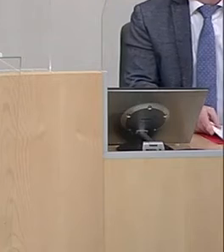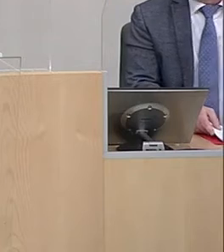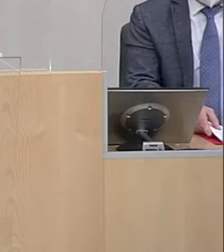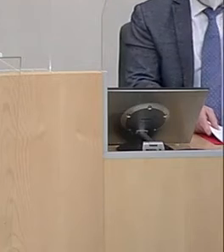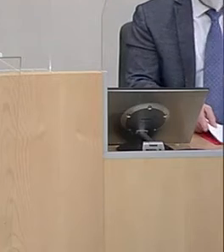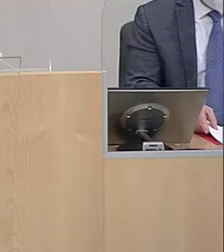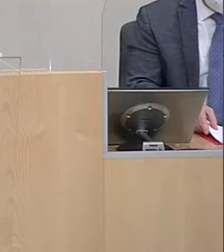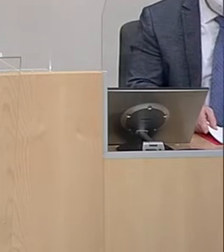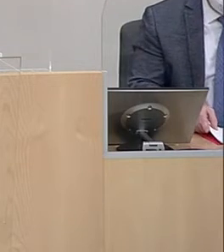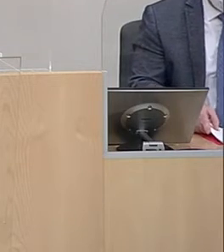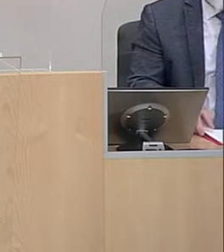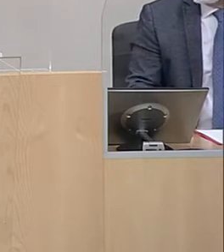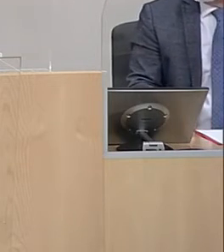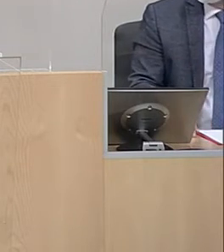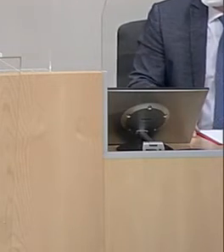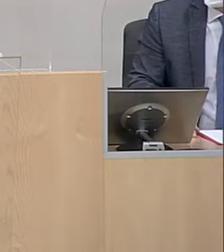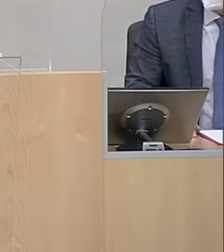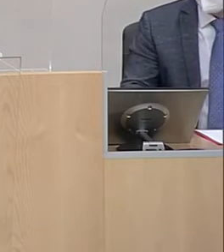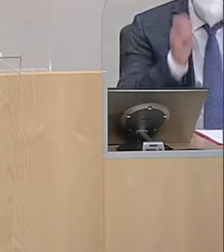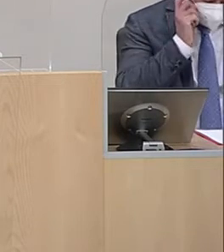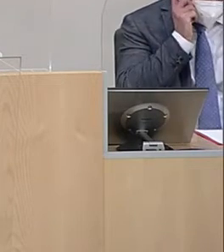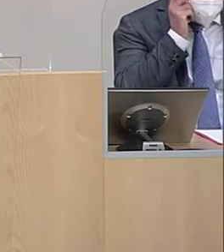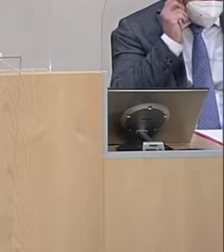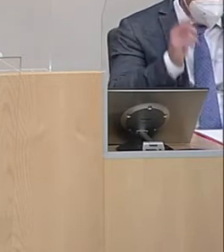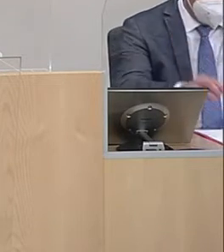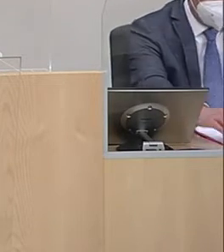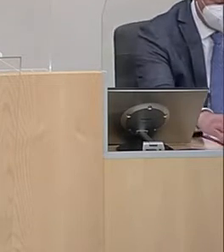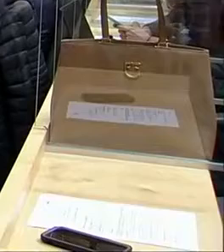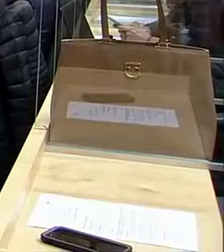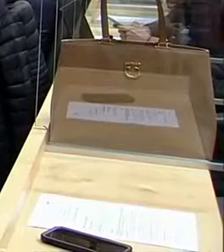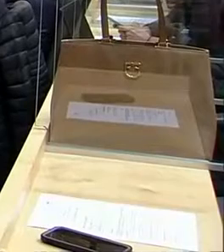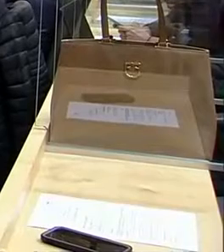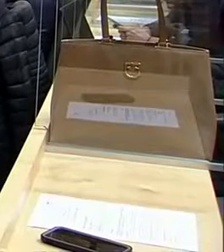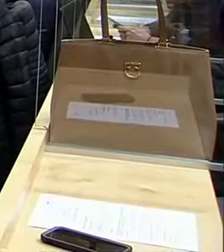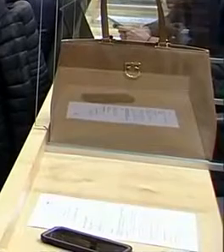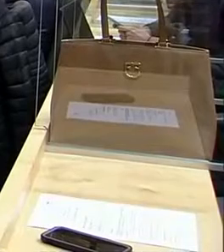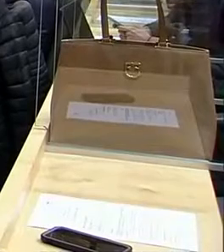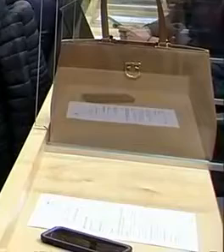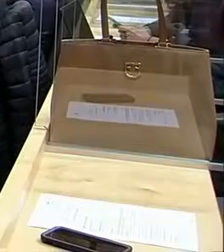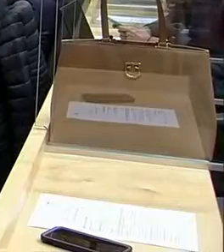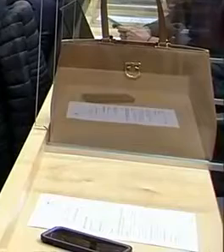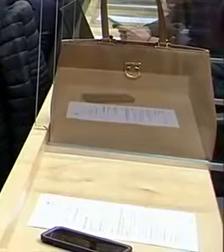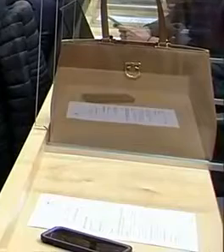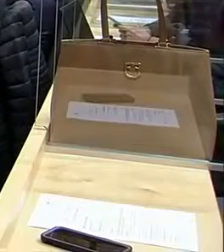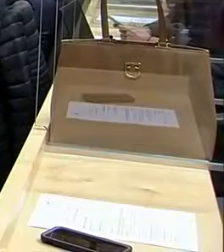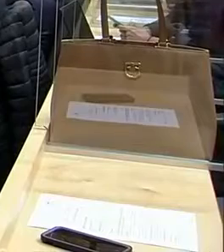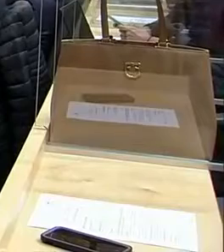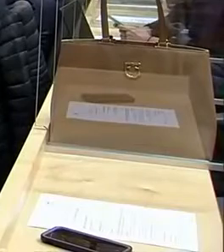Und der erste Nationalratspräsident Wolfgang Sobotka hat soeben Platz genommen und er wird jetzt gleich diese Sitzung eröffnen.